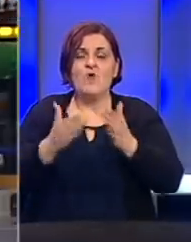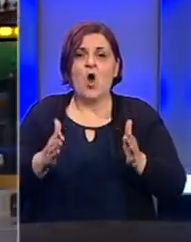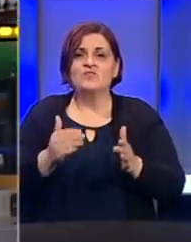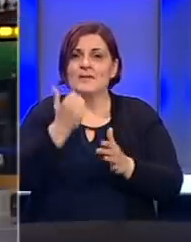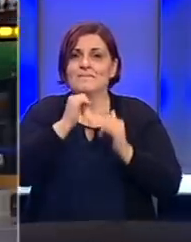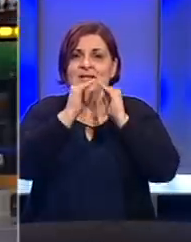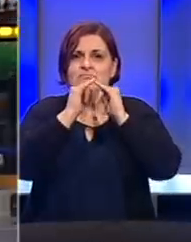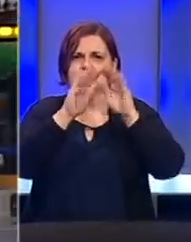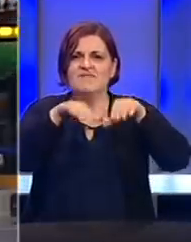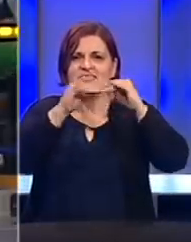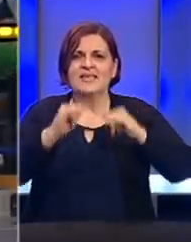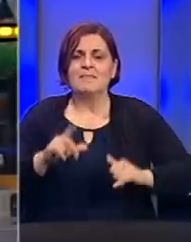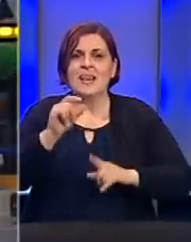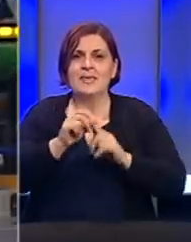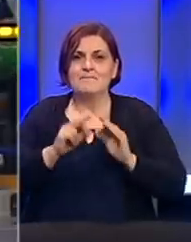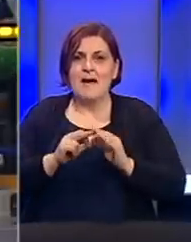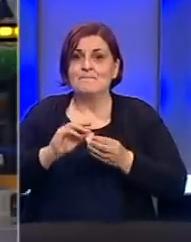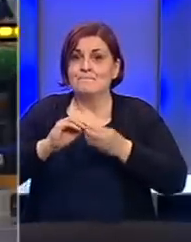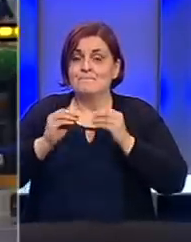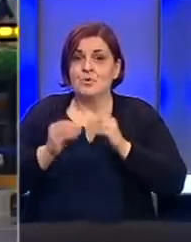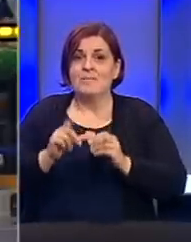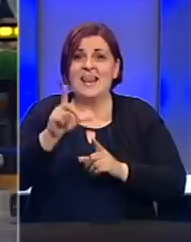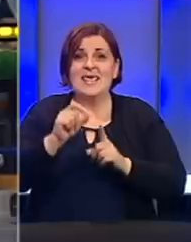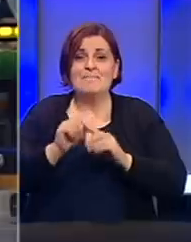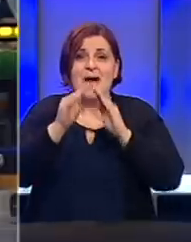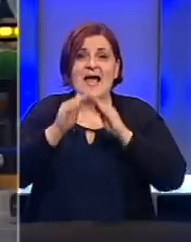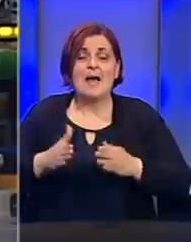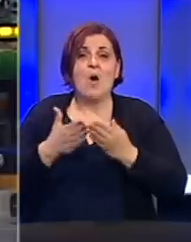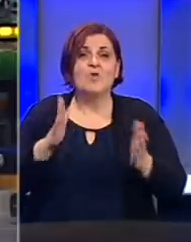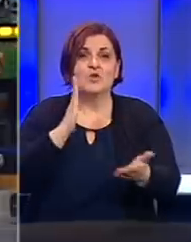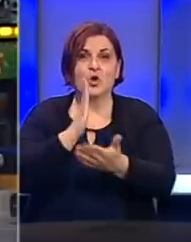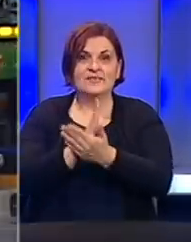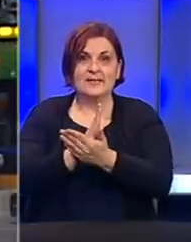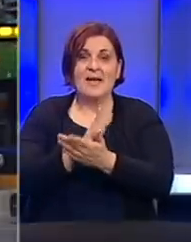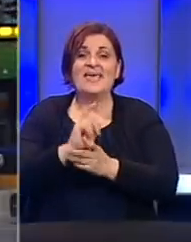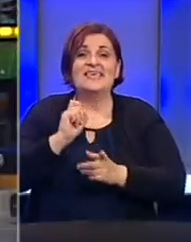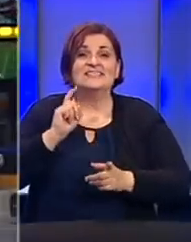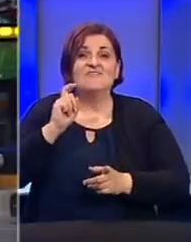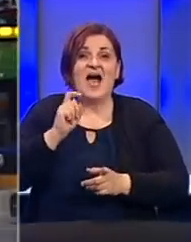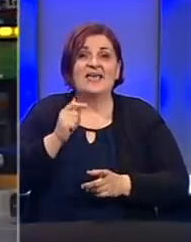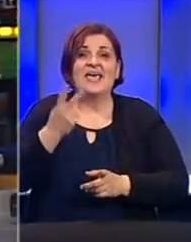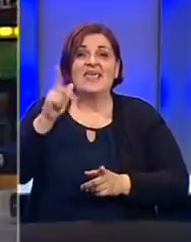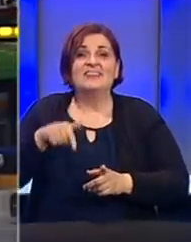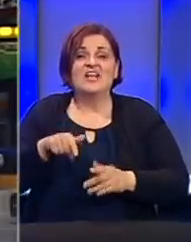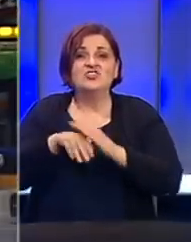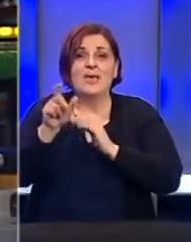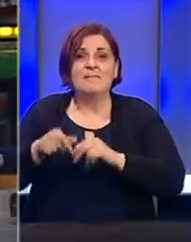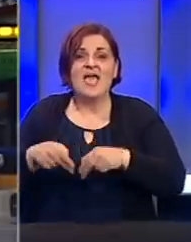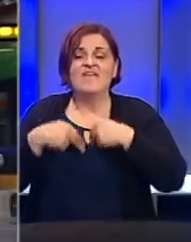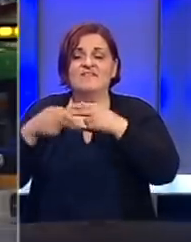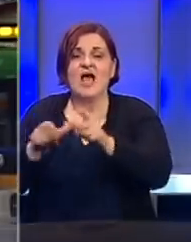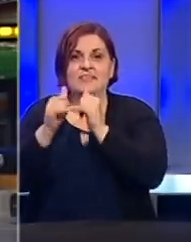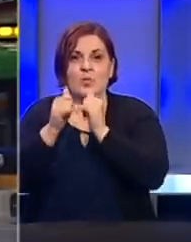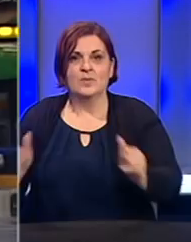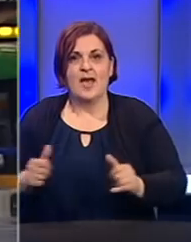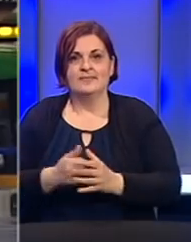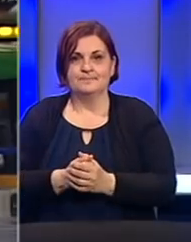novootvoreni prihvatni kamp Lipa. Problem je što je Lipa kamp otvorenog tipa pa se svaki dan trećina migranata brati u